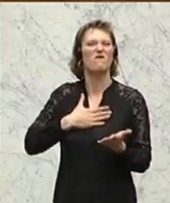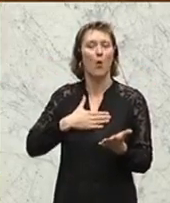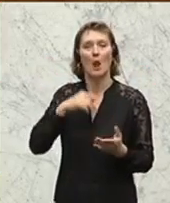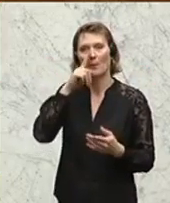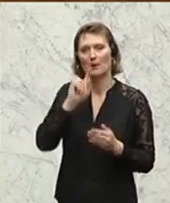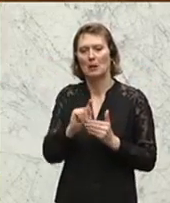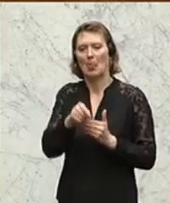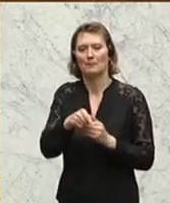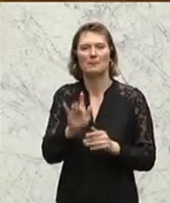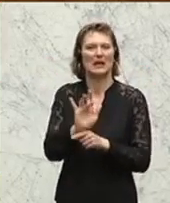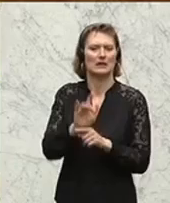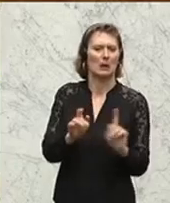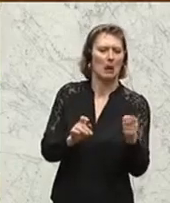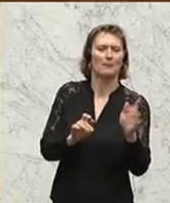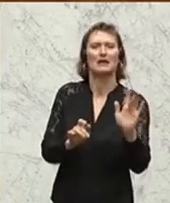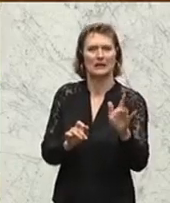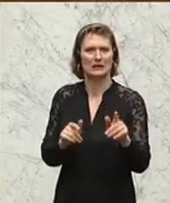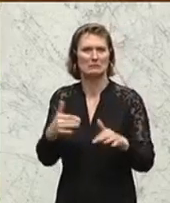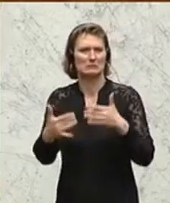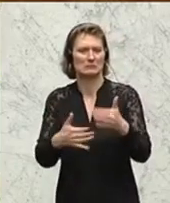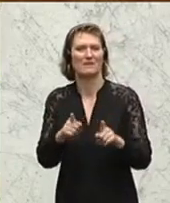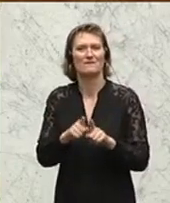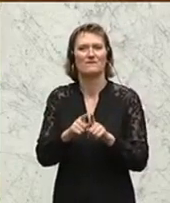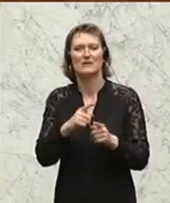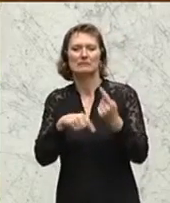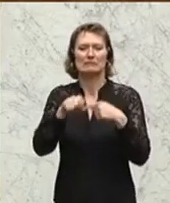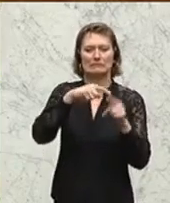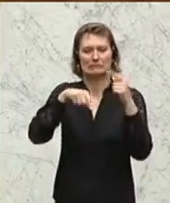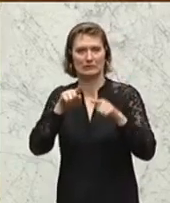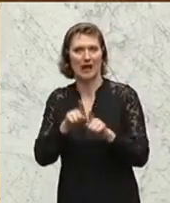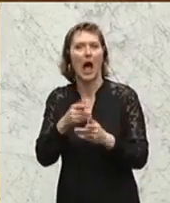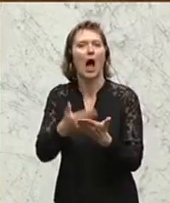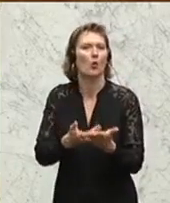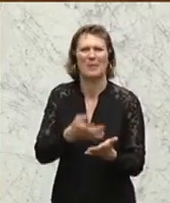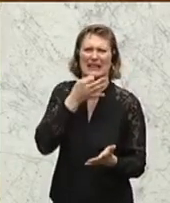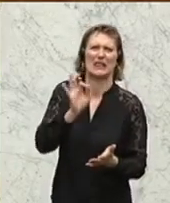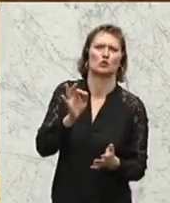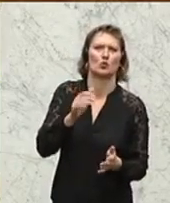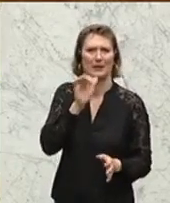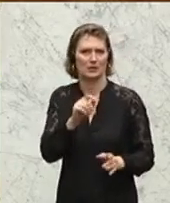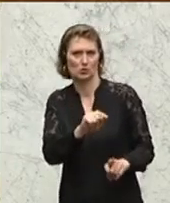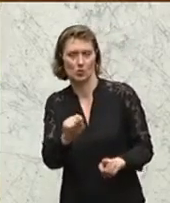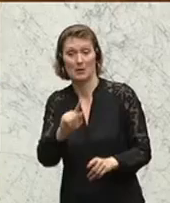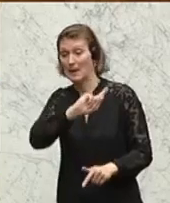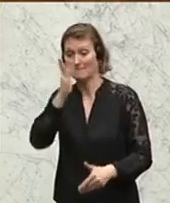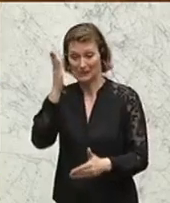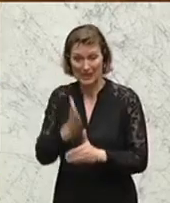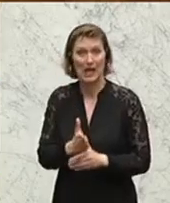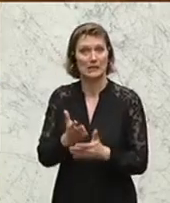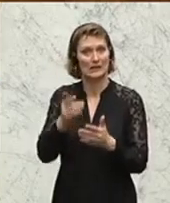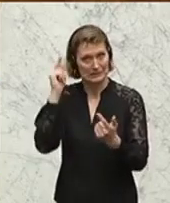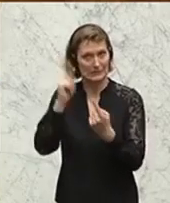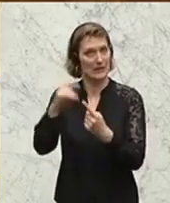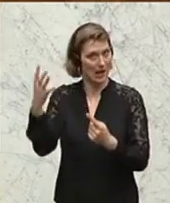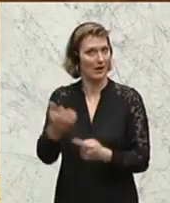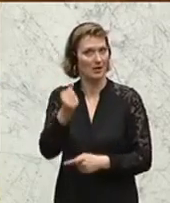probiert man halt dort ein bisschen, da ein bisschen Vorschieben von allen möglichen Argumenten, um letztlich das Ziel doch noch zu